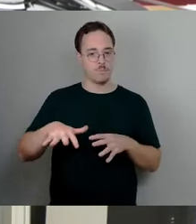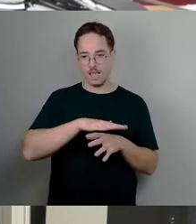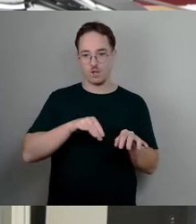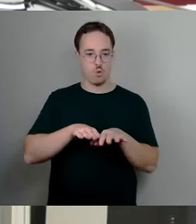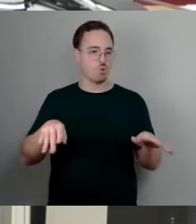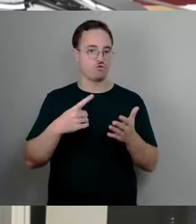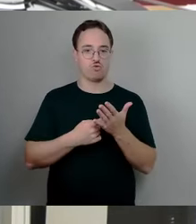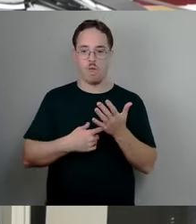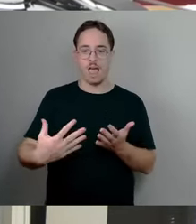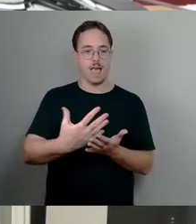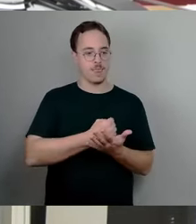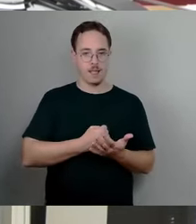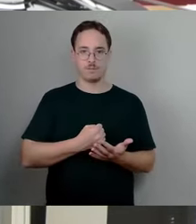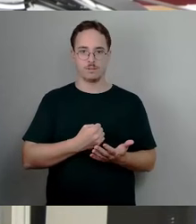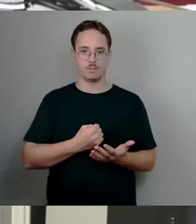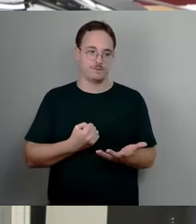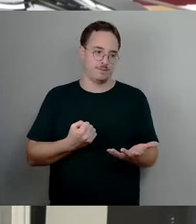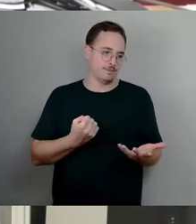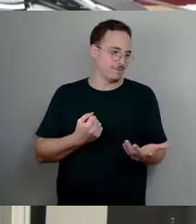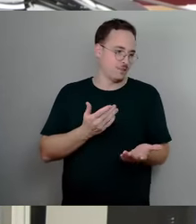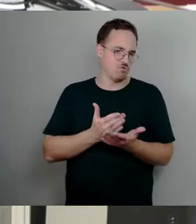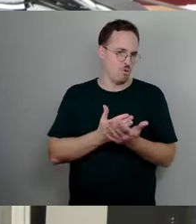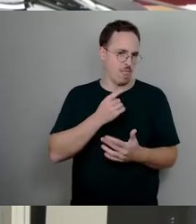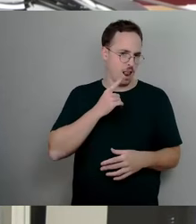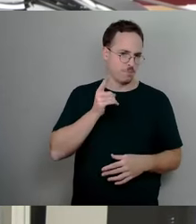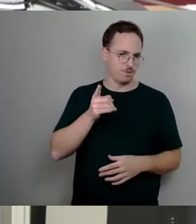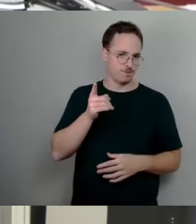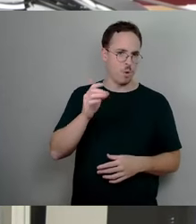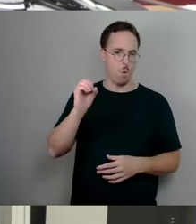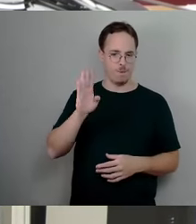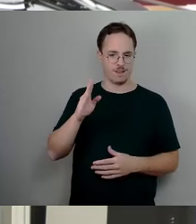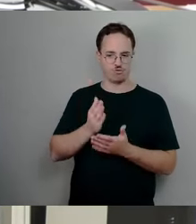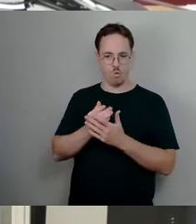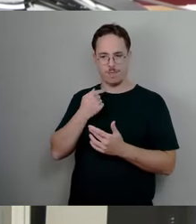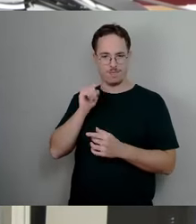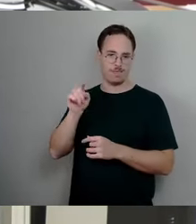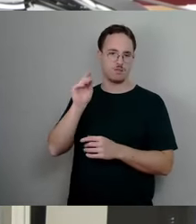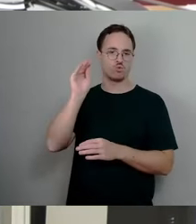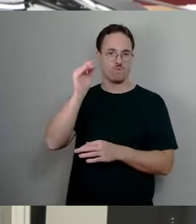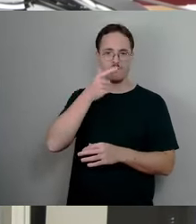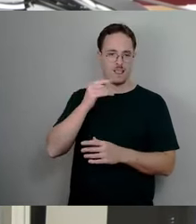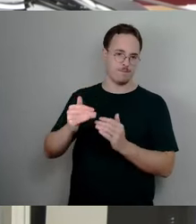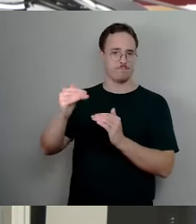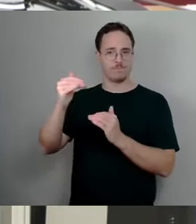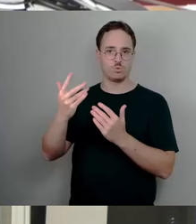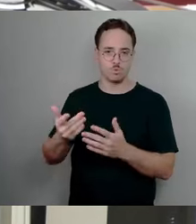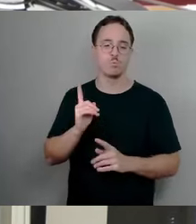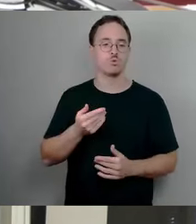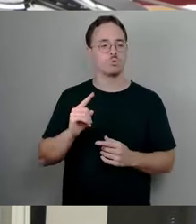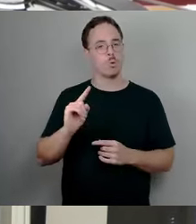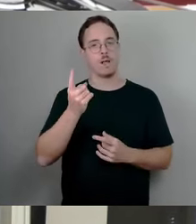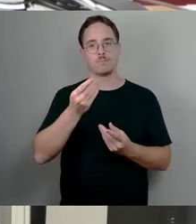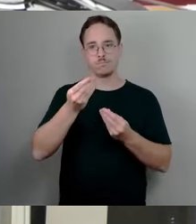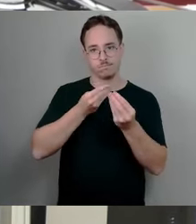sind ja schon zum Teil wohl da auch so avisiert, sogar vom Oberbürgermeister für die Zukunft zumindest, dass wir auch da nochmal drüber reden müssen, ist das schon die richtige